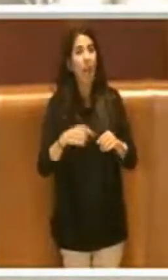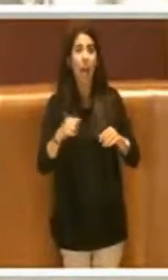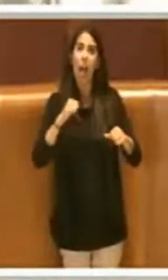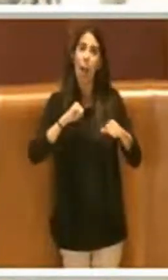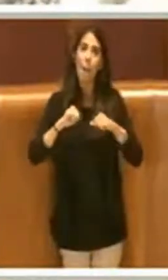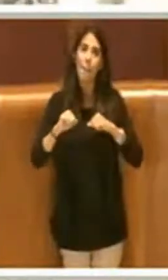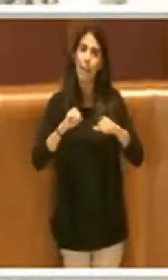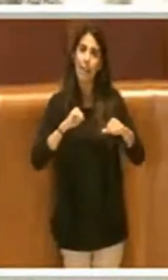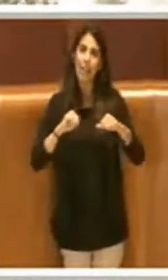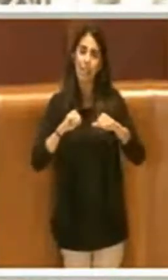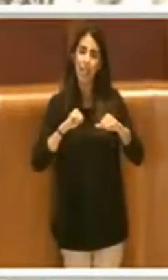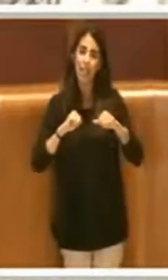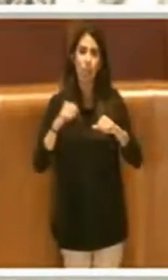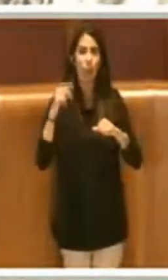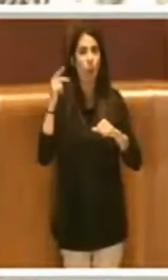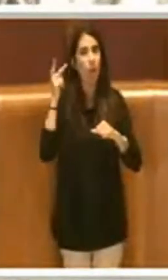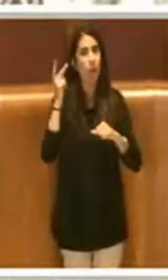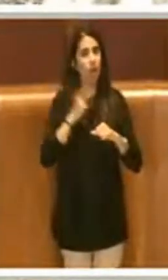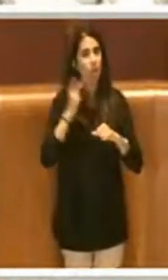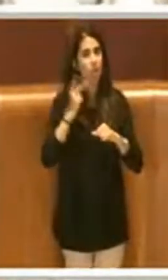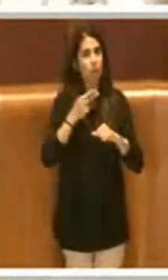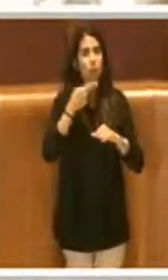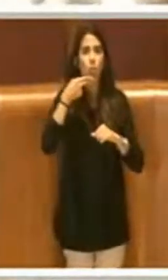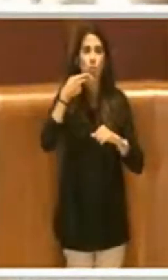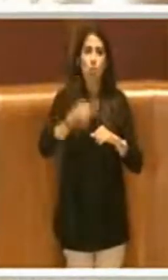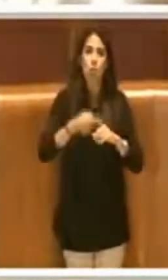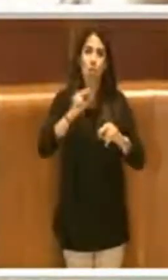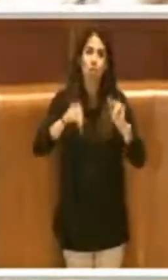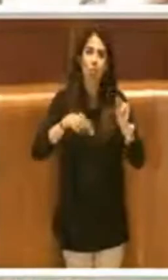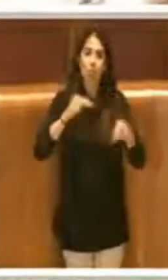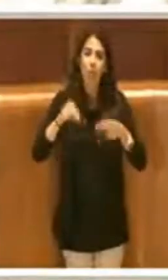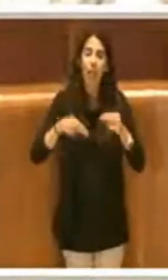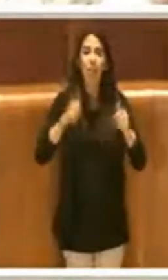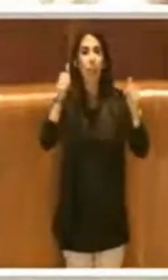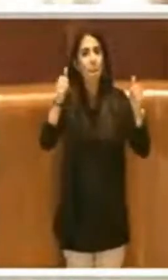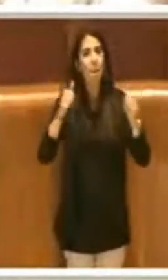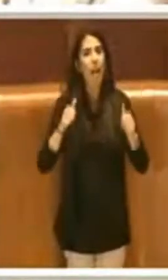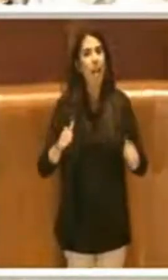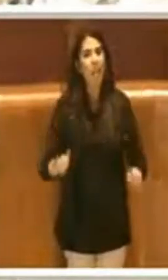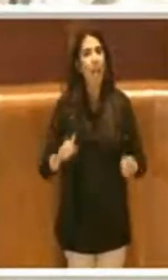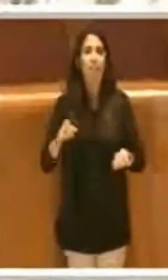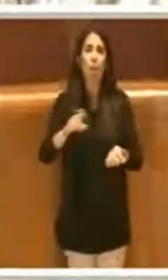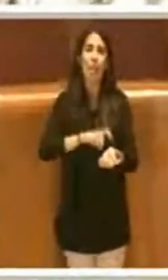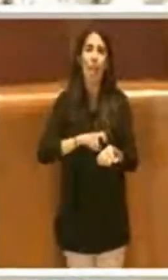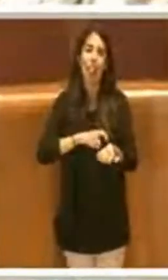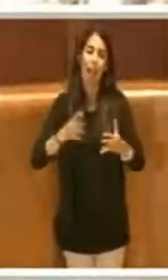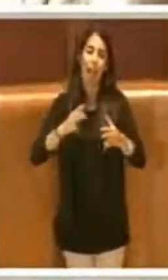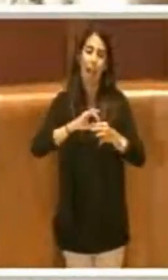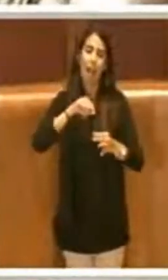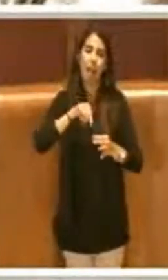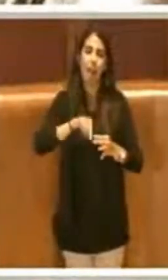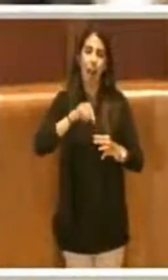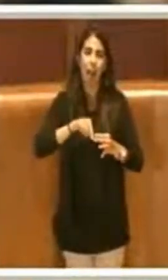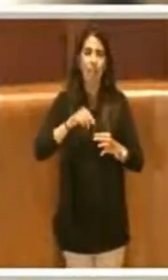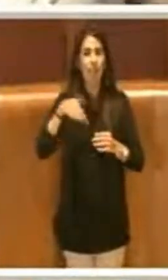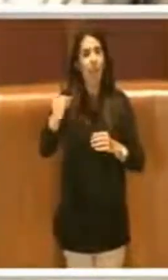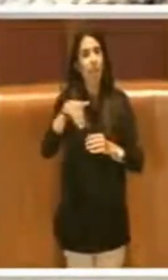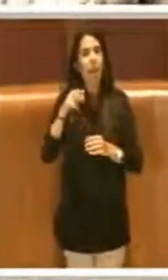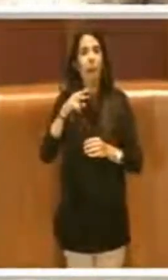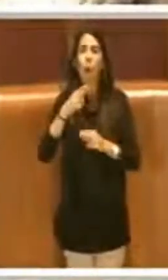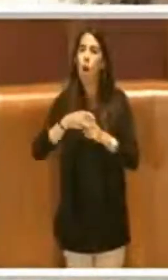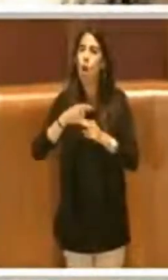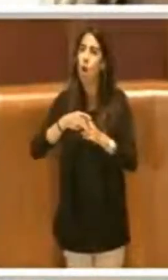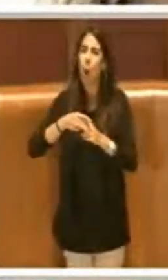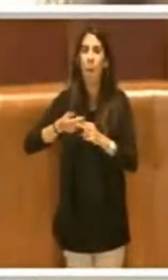i nomi dei firmatari del manifesto della razza dalle vie di Roma, sostituendole con delle persone